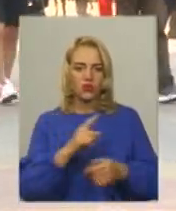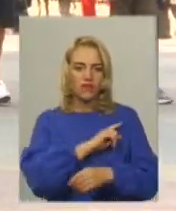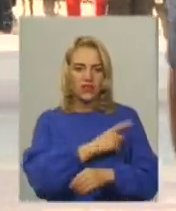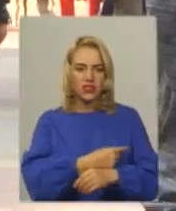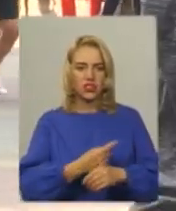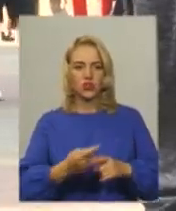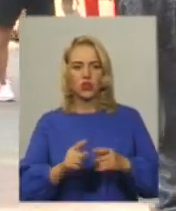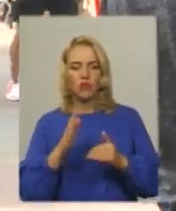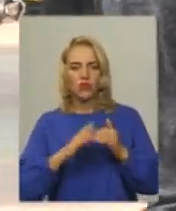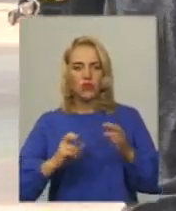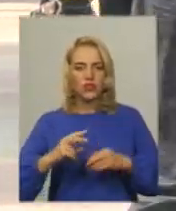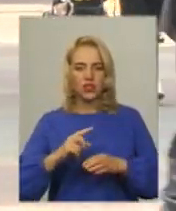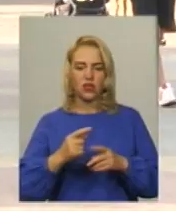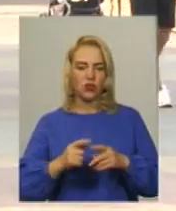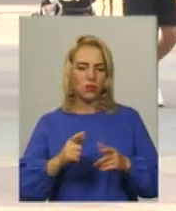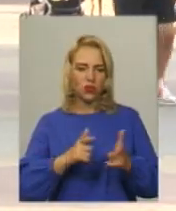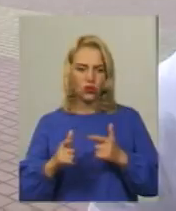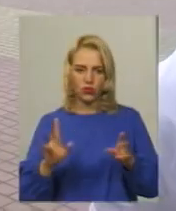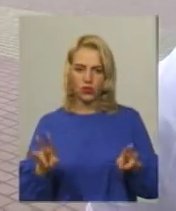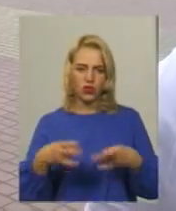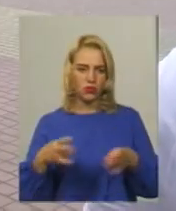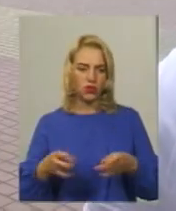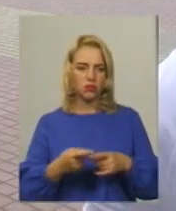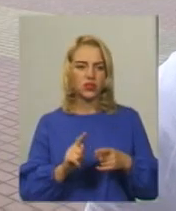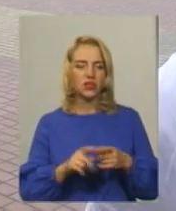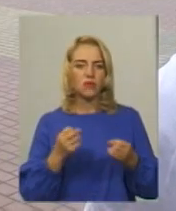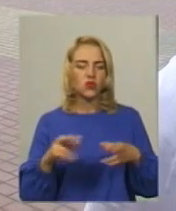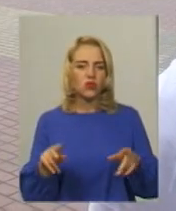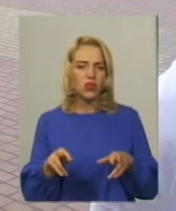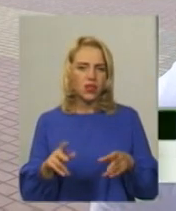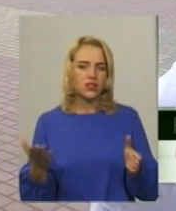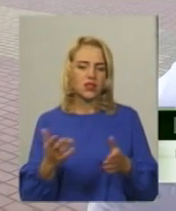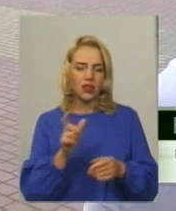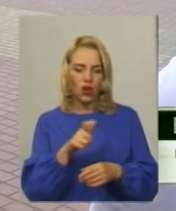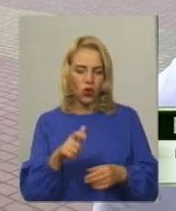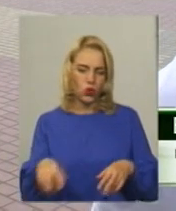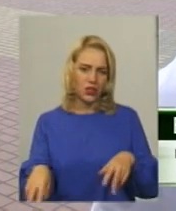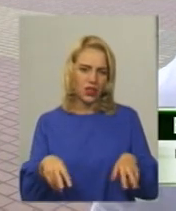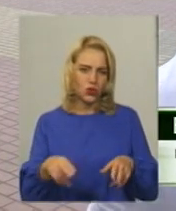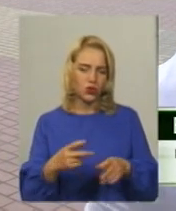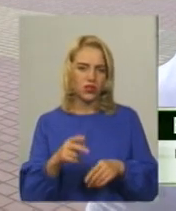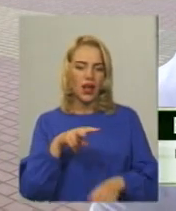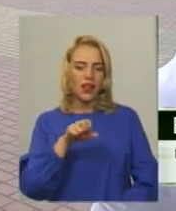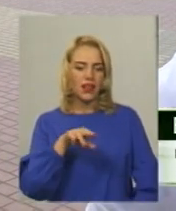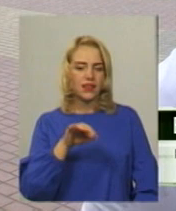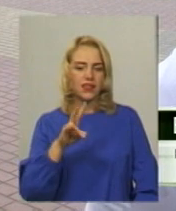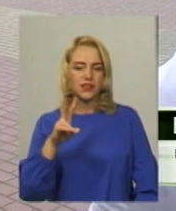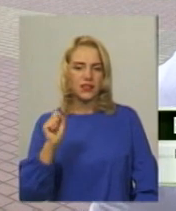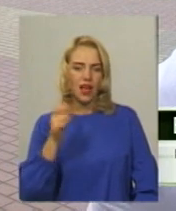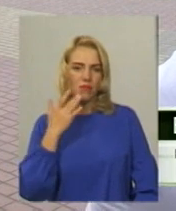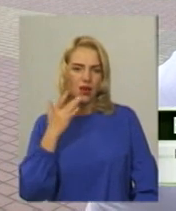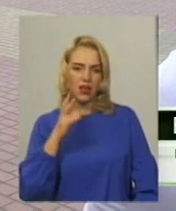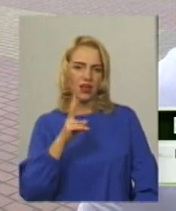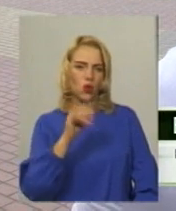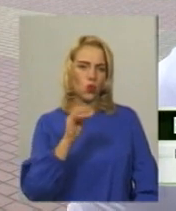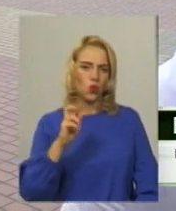підготовки стилі танців, які він викладає, не потребують Це просто танці, які танцюють люди Латинської Америки, Америці на Кубі